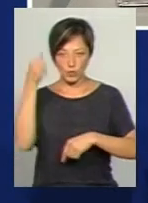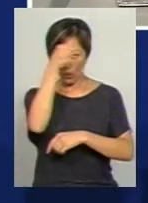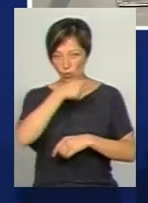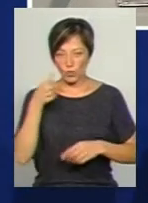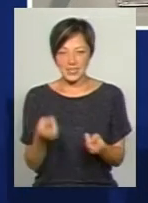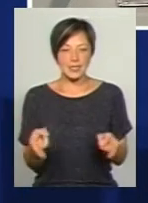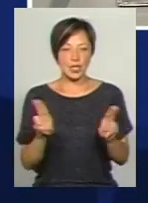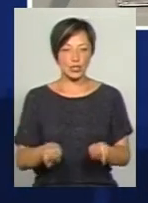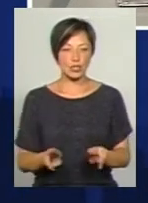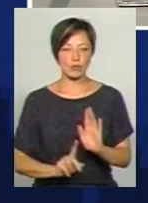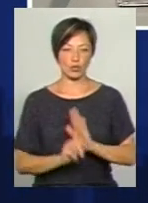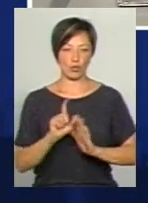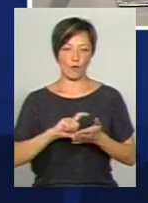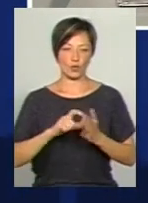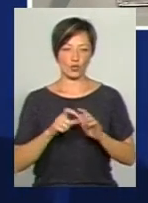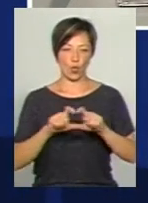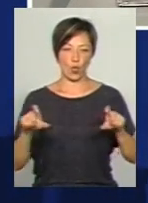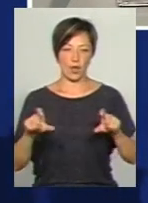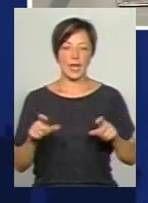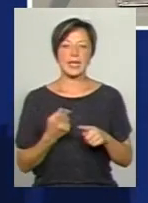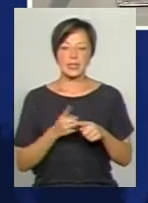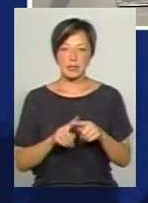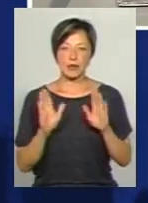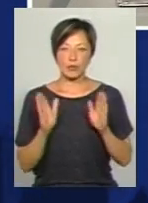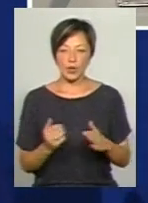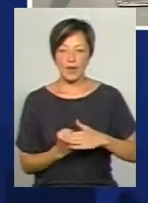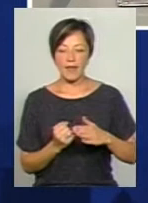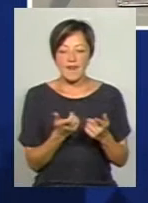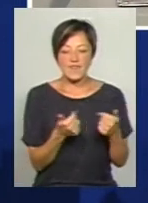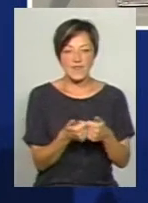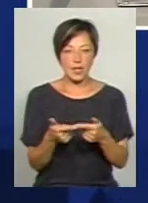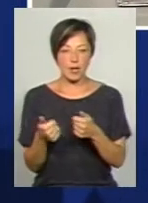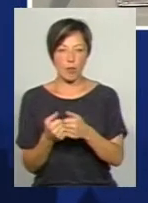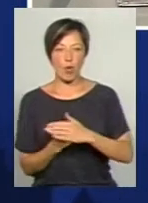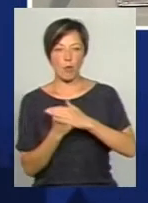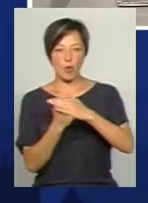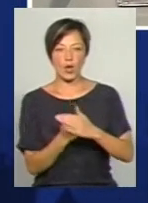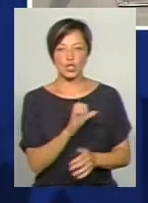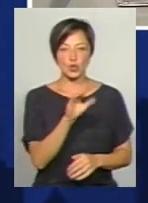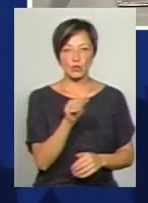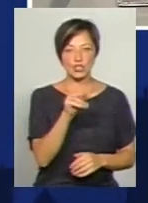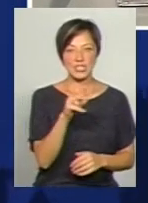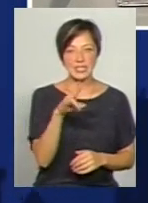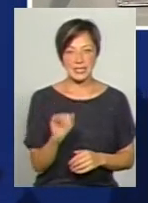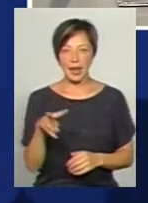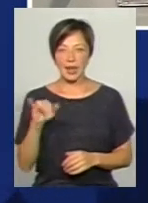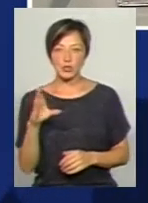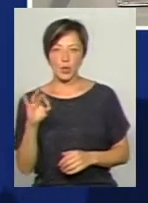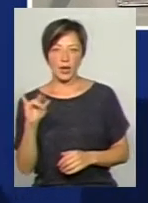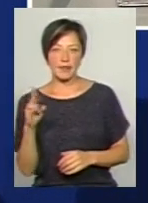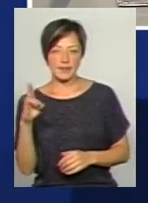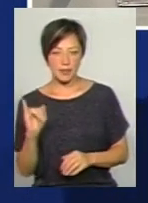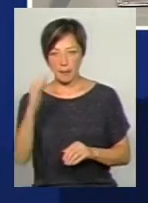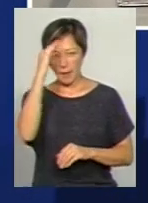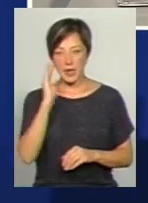залишиться тільки початкова школа. І ці заклади будуть філіями опорних Товщинецької та Лісогринівецької шкіл. Батьки школярів Гнатівської